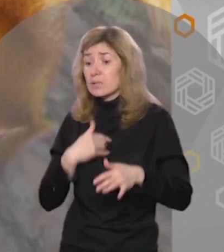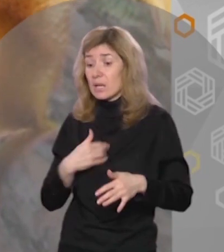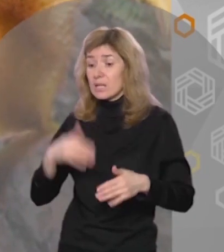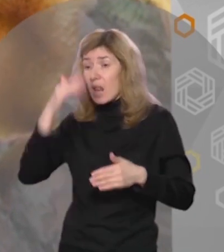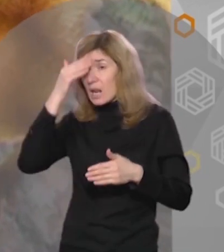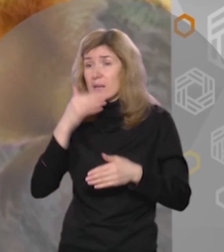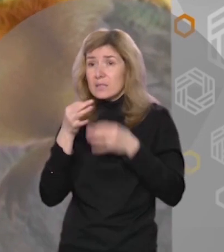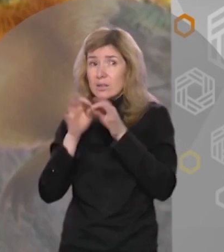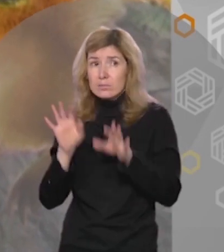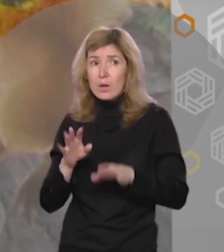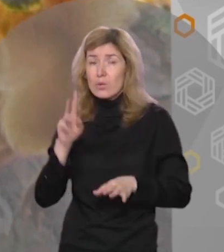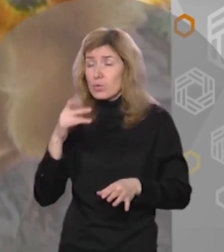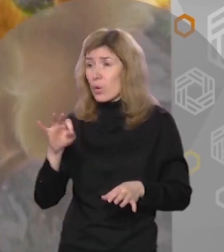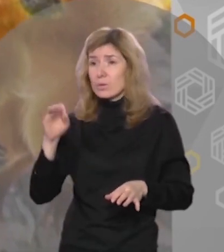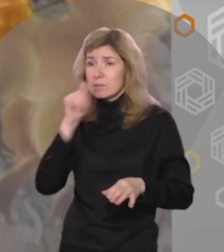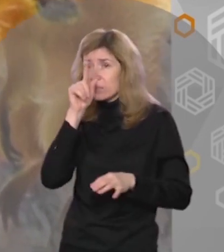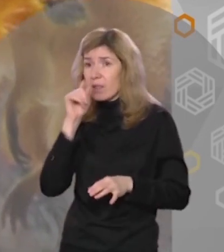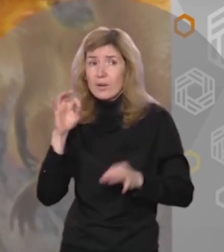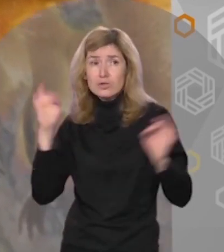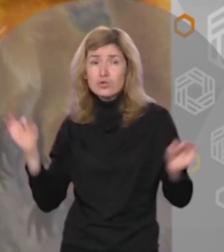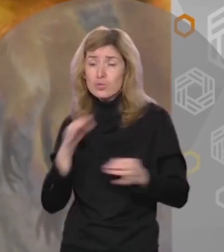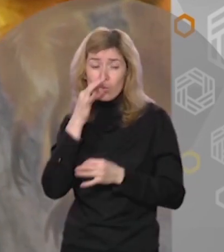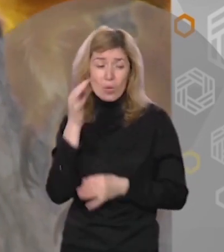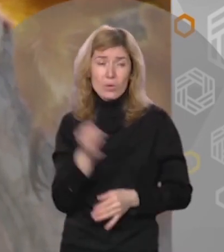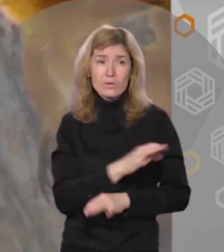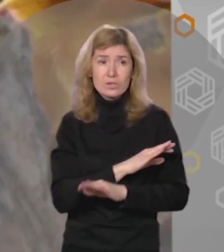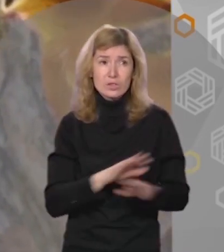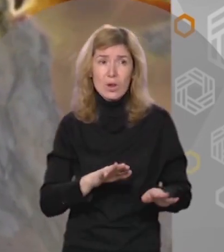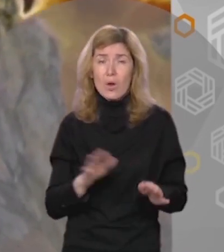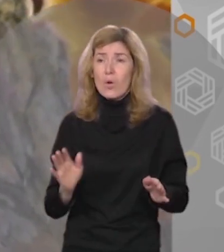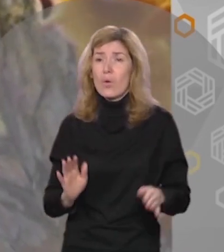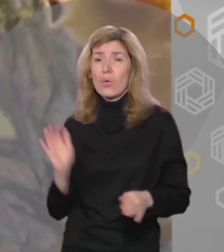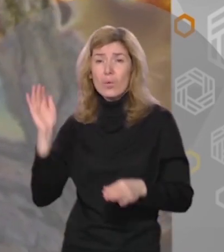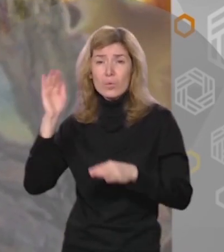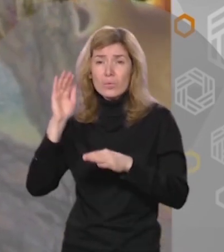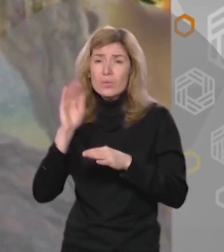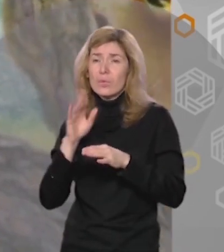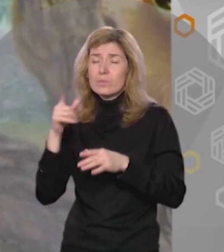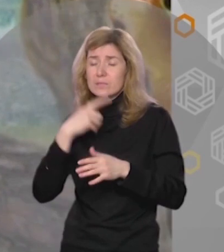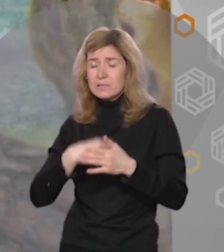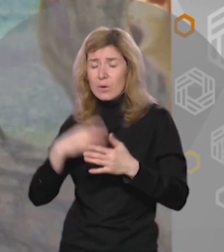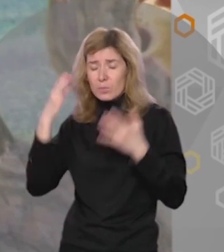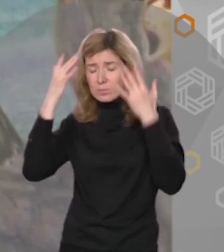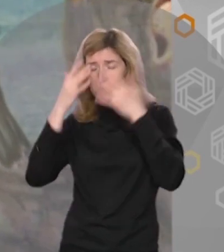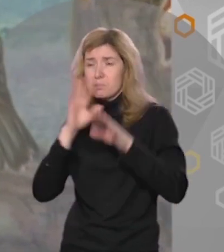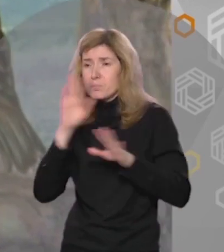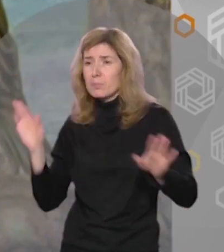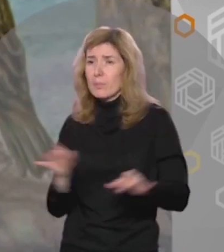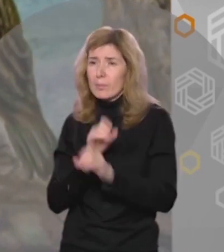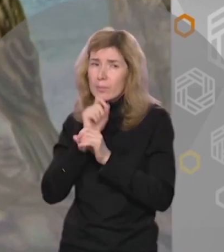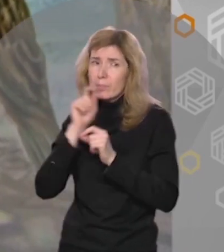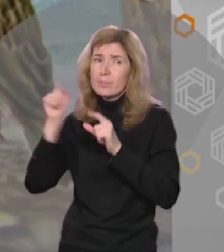лето Но соловей ничего ей не отвечал Он весь ушел в свои удивительные трели